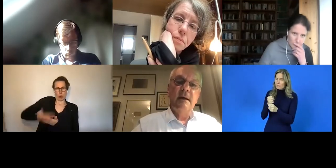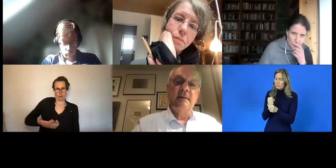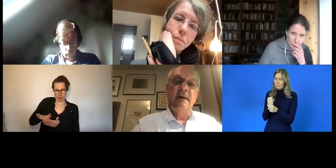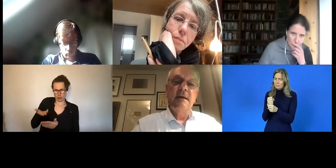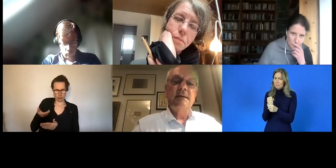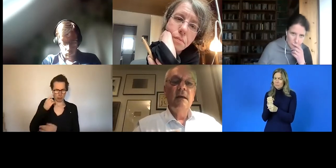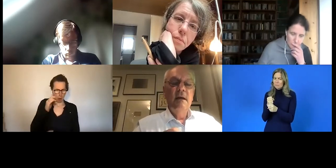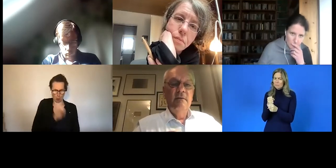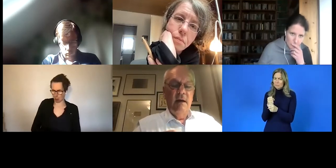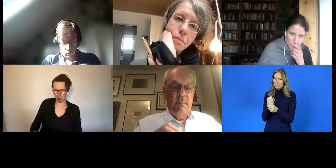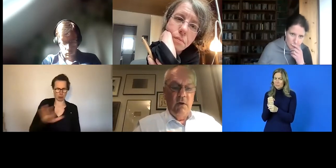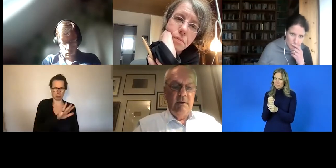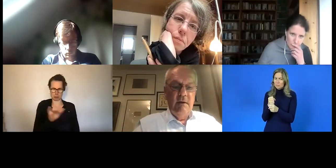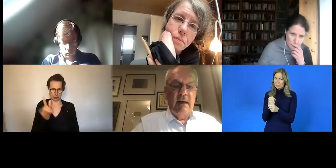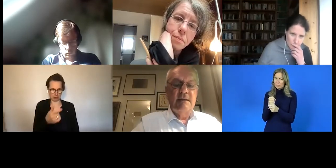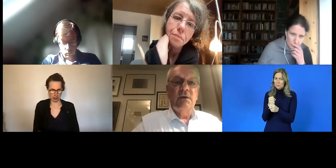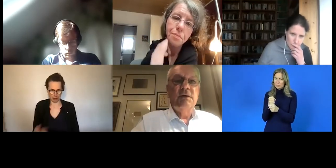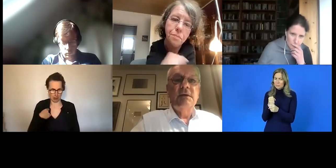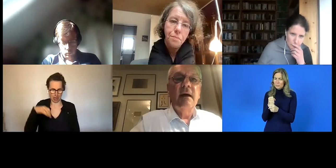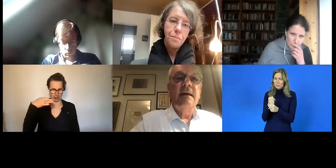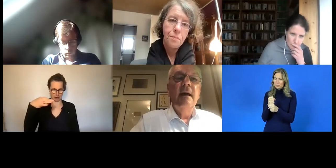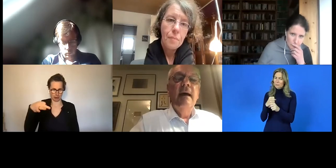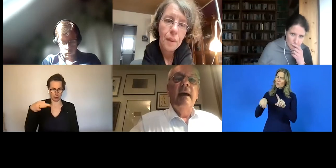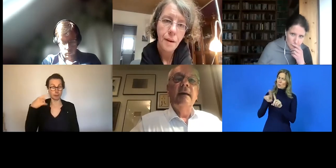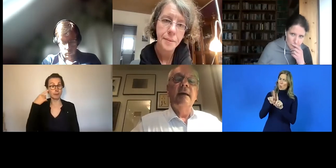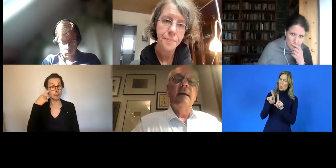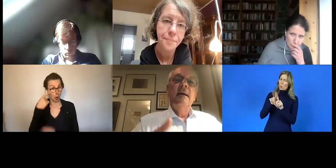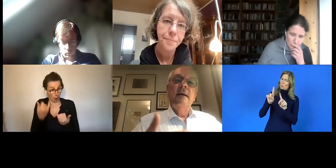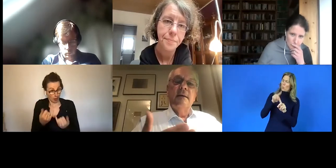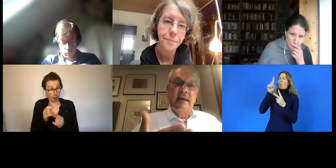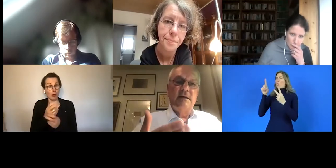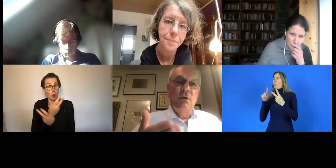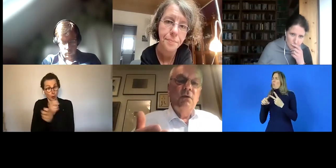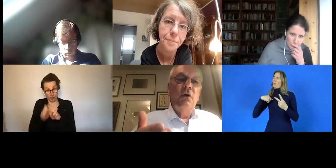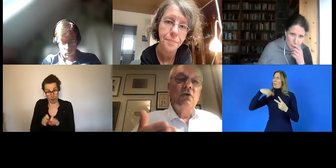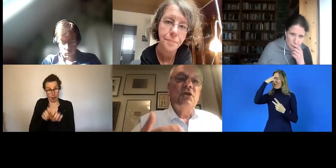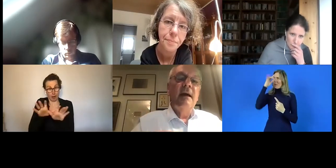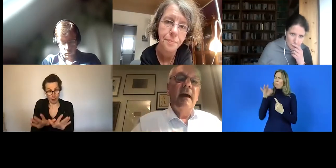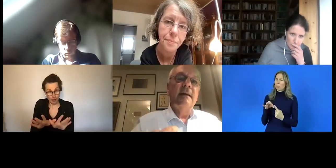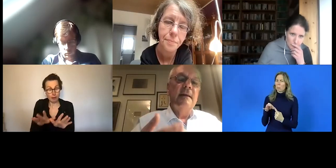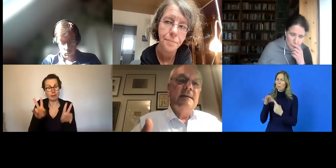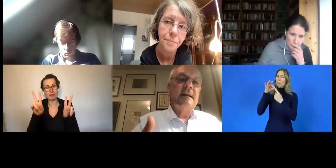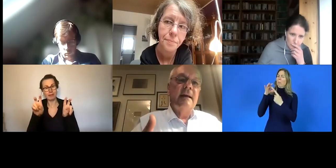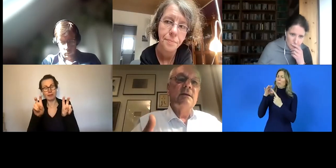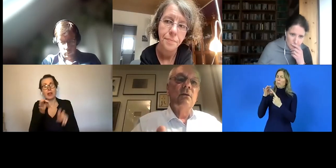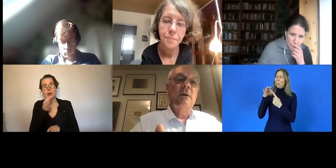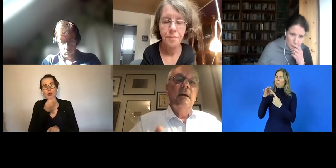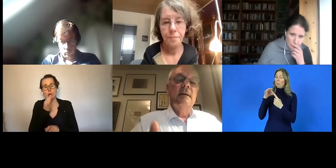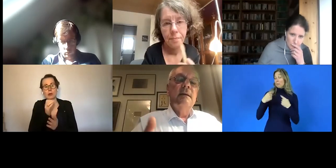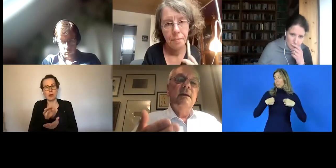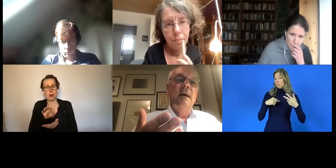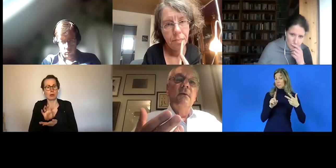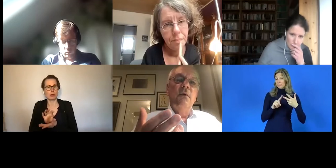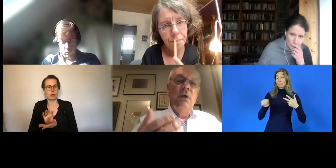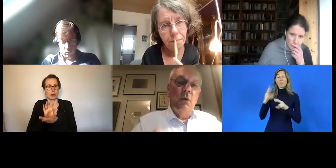einzigartig ist. Wir haben heute in ganz Österreich eine, das heißt Jugendcoaching, eine Dienstleistung,